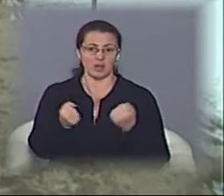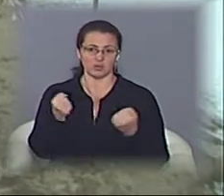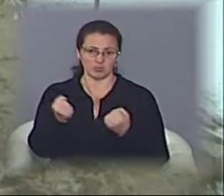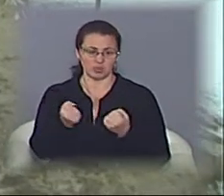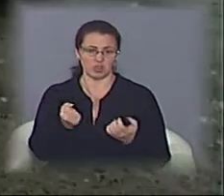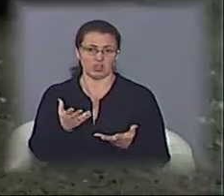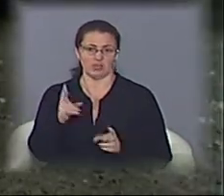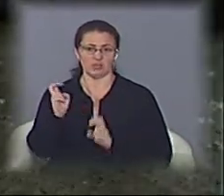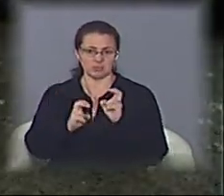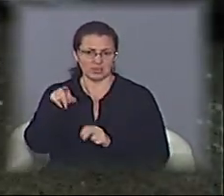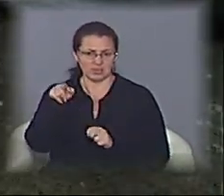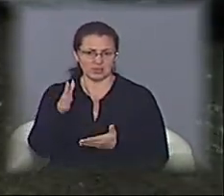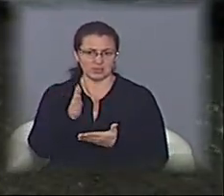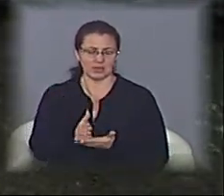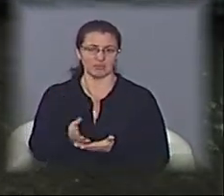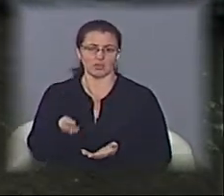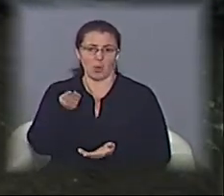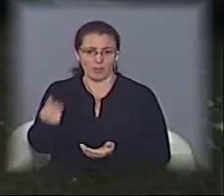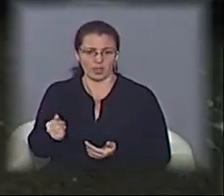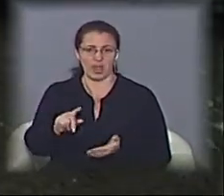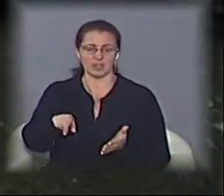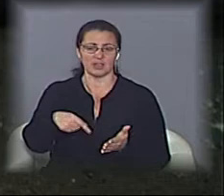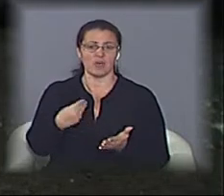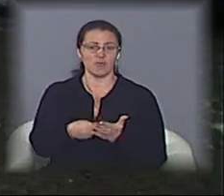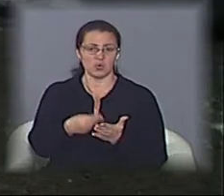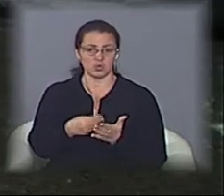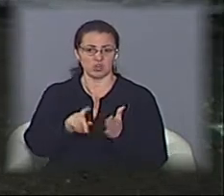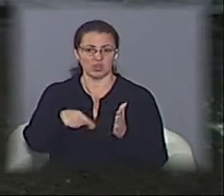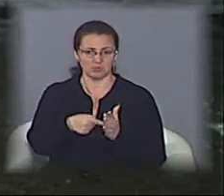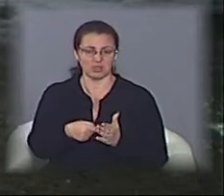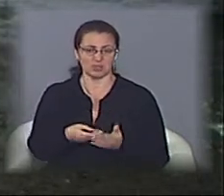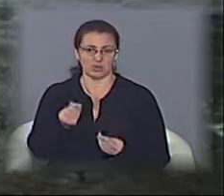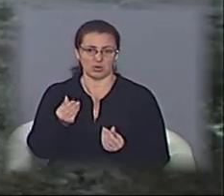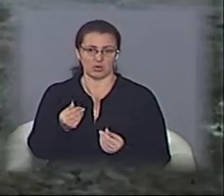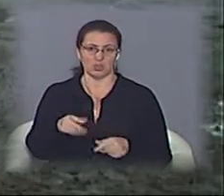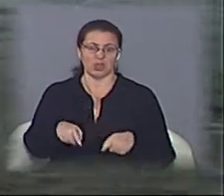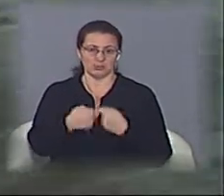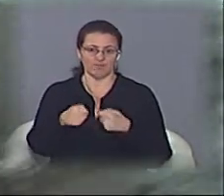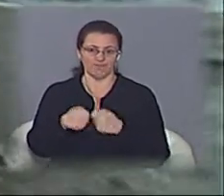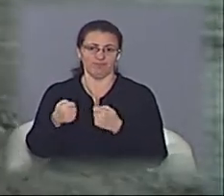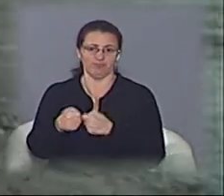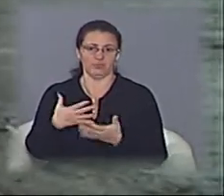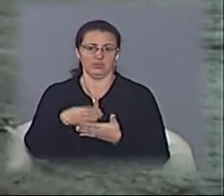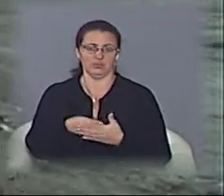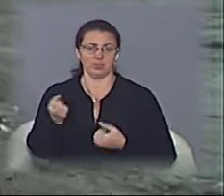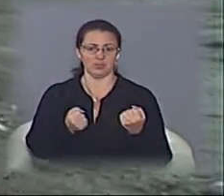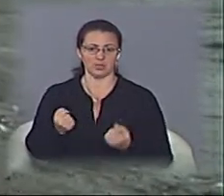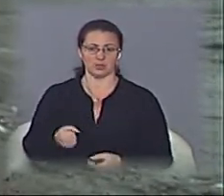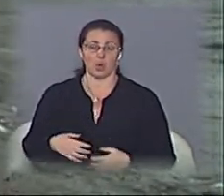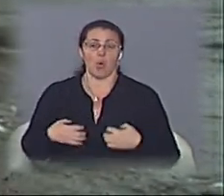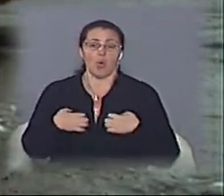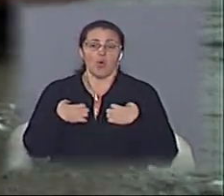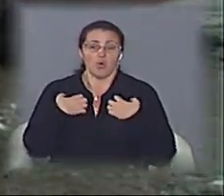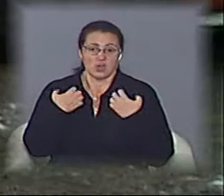підприємства там знаходяться, які платять бюджет міста, це, мабуть, не погані гроші. Вони ламають свої машини. Це ужас. Я вже пожалкував, що сюди